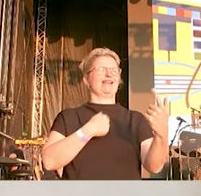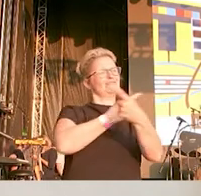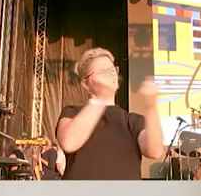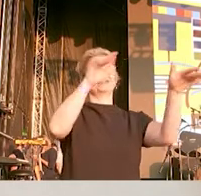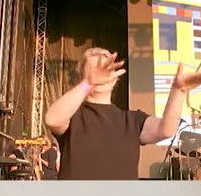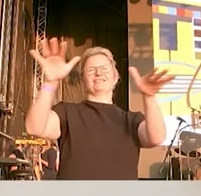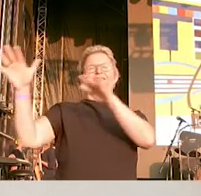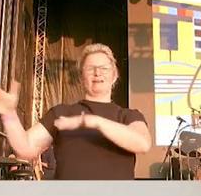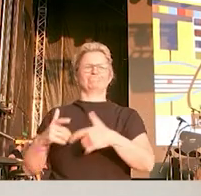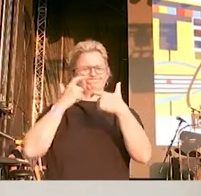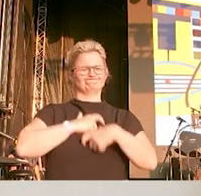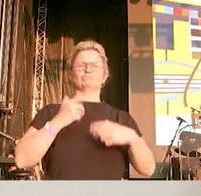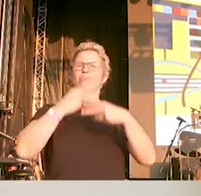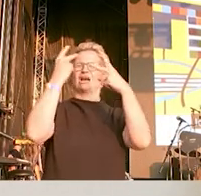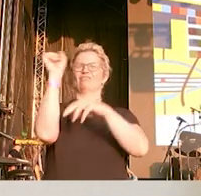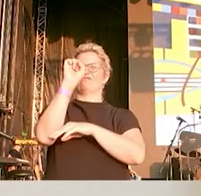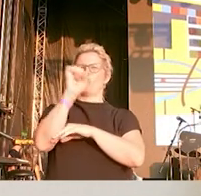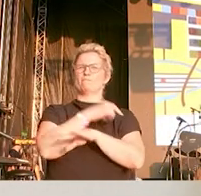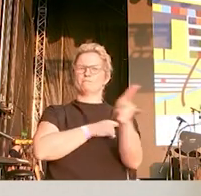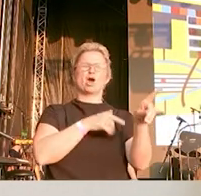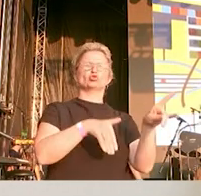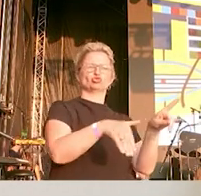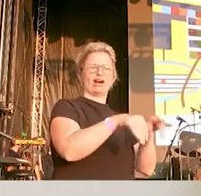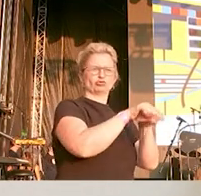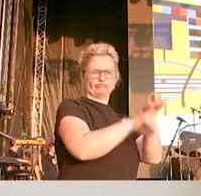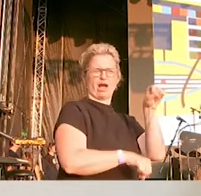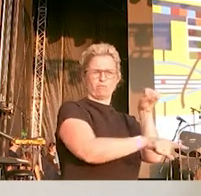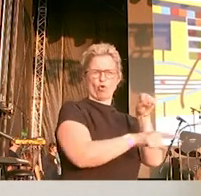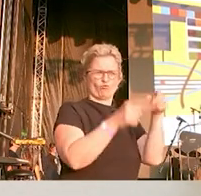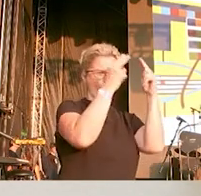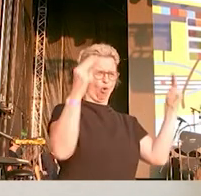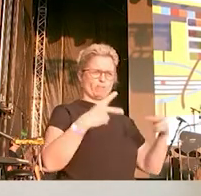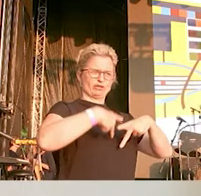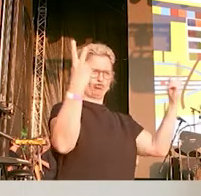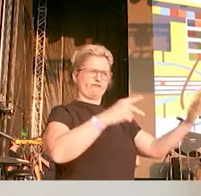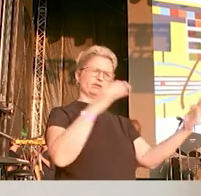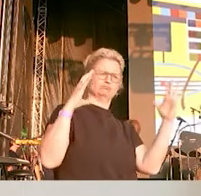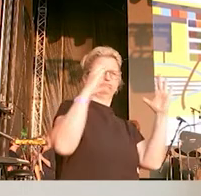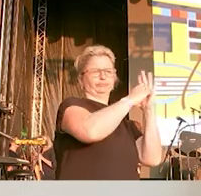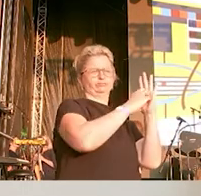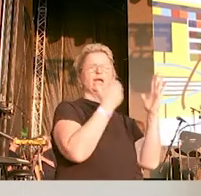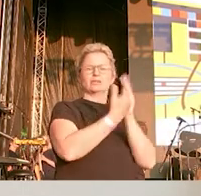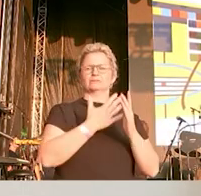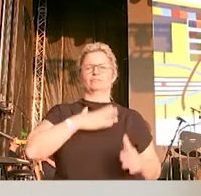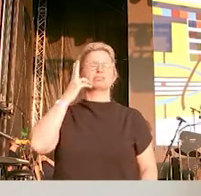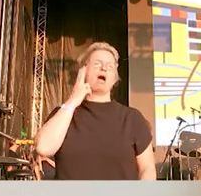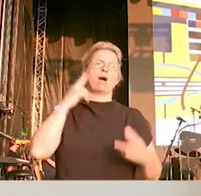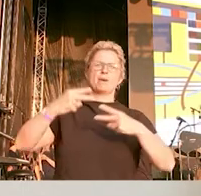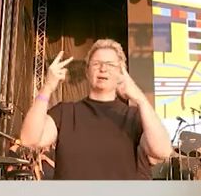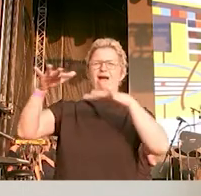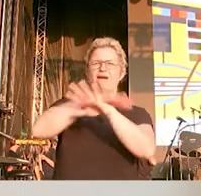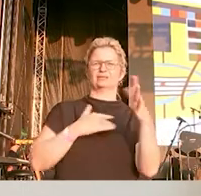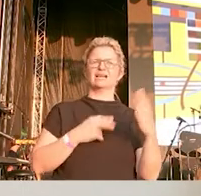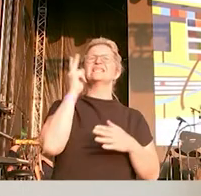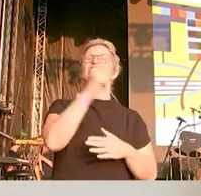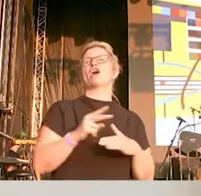Ich bin bekannt geworden, weil ich Informationen zum Schwangerschaftsabbruch auf meiner Homepage öffentlich gemacht habe und es gibt da leider eben diesen Paragrafen